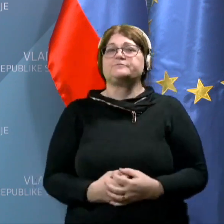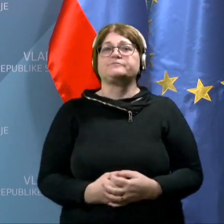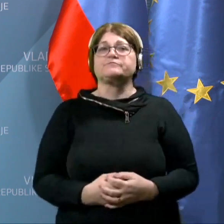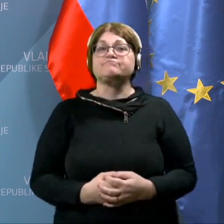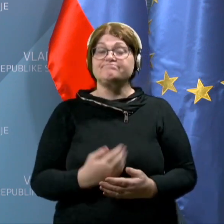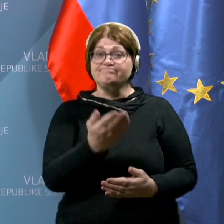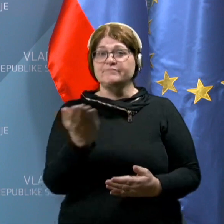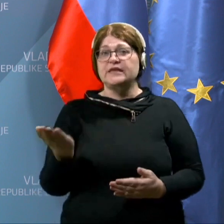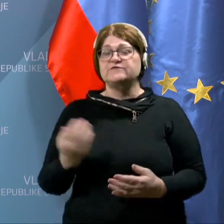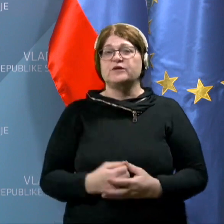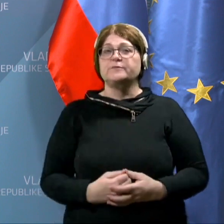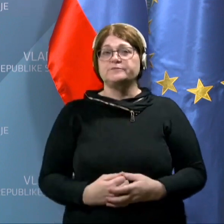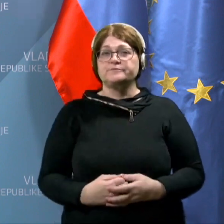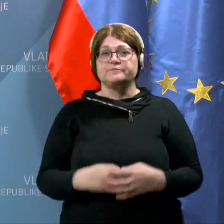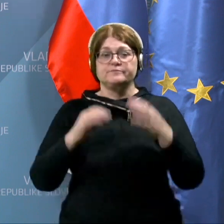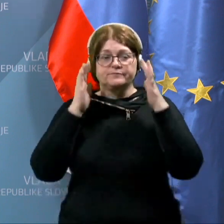Izvoljim, Etkan.